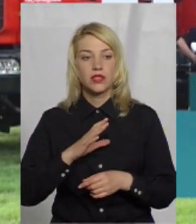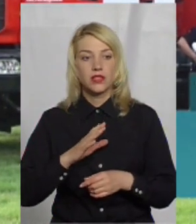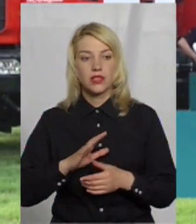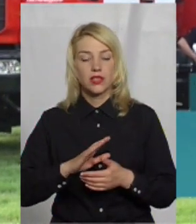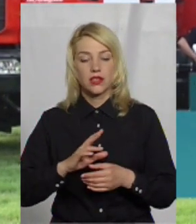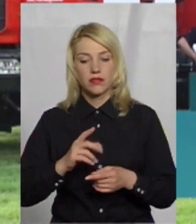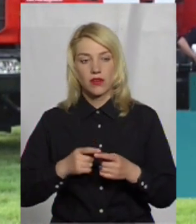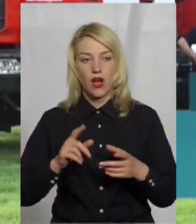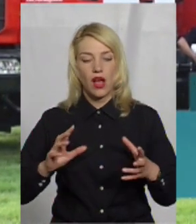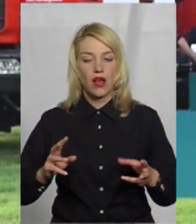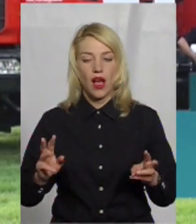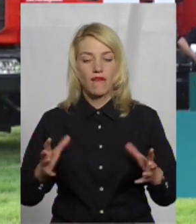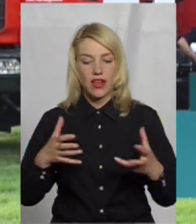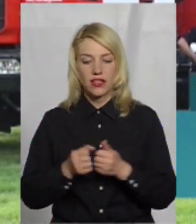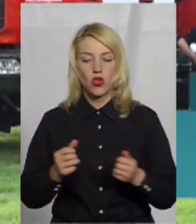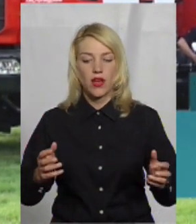-рятувальної служби.